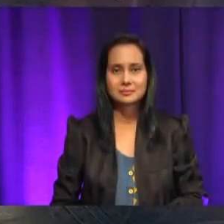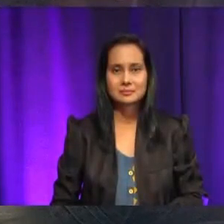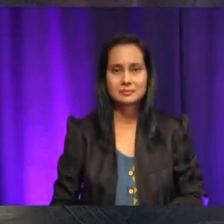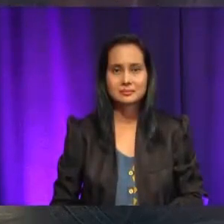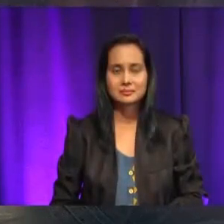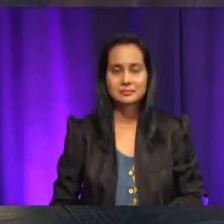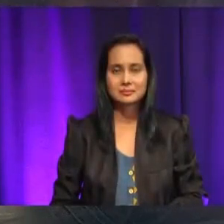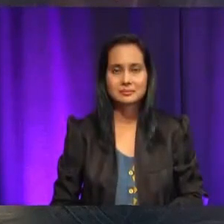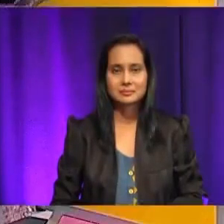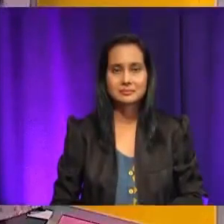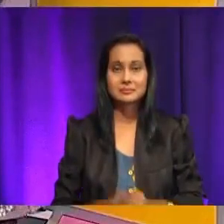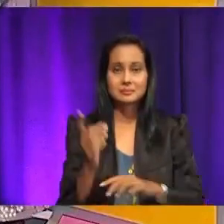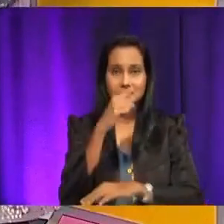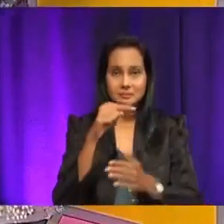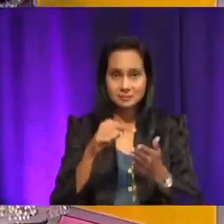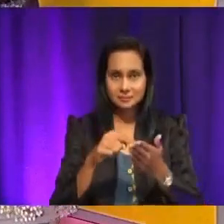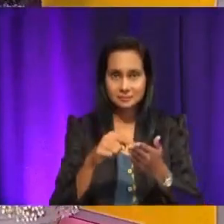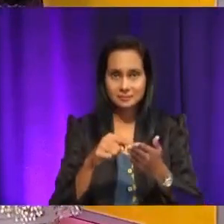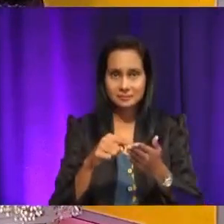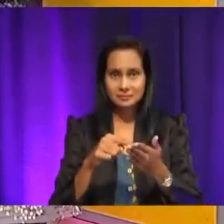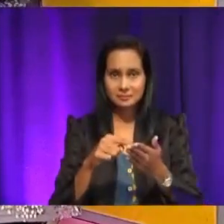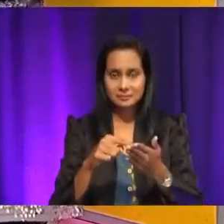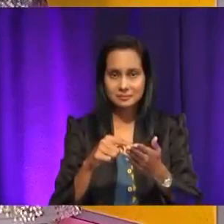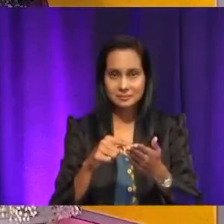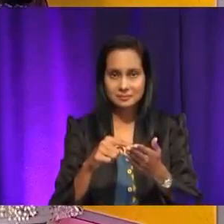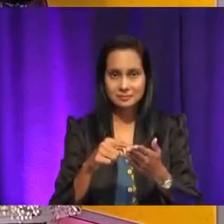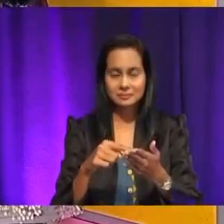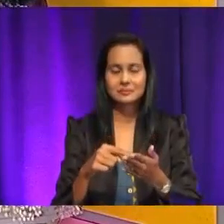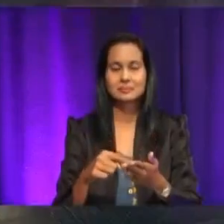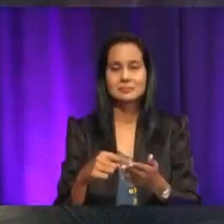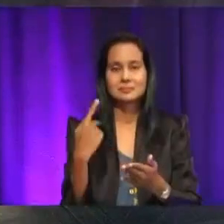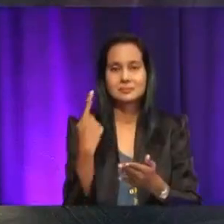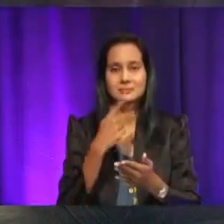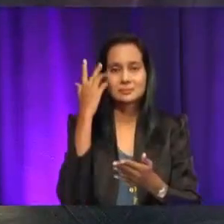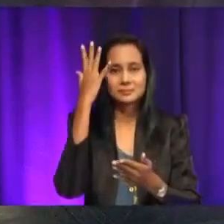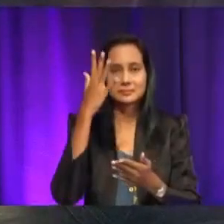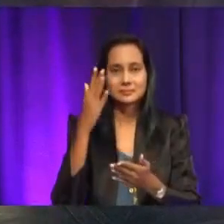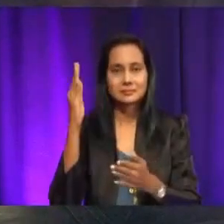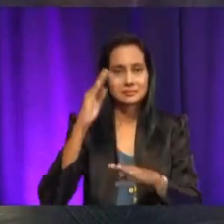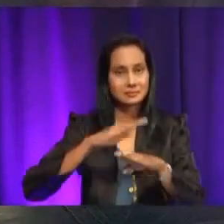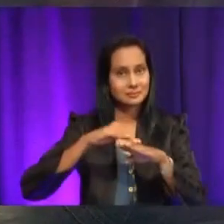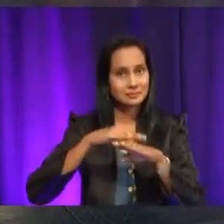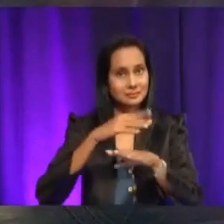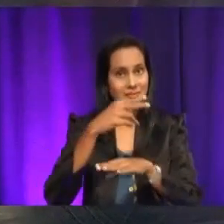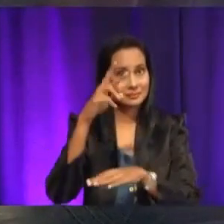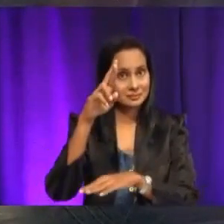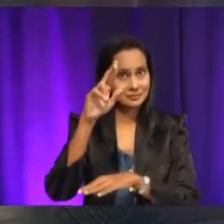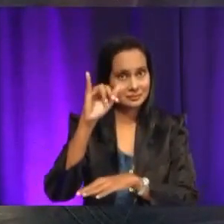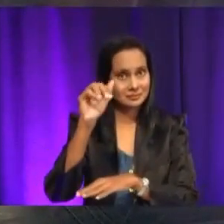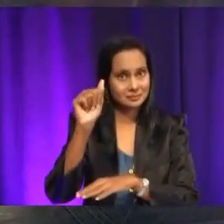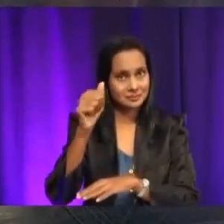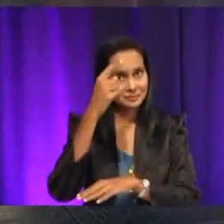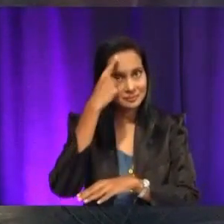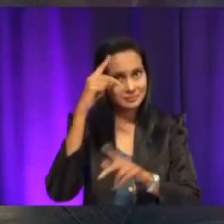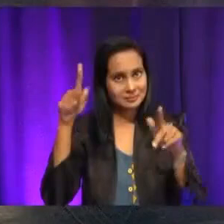Tak apa. Hari ini, kita akan ajak Kak Ria pergi ke Kedai Dobi. Wah, seronoknya, Cikgu. Bolehlah kita membasuh baju.